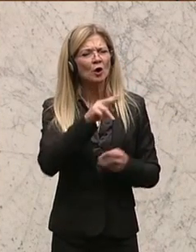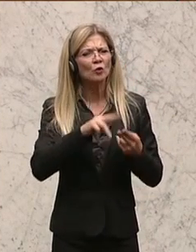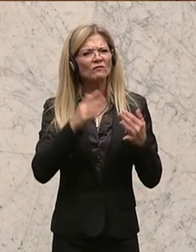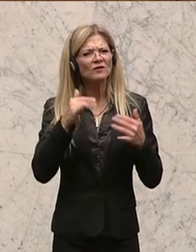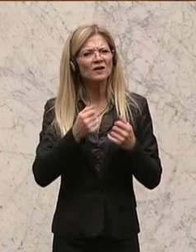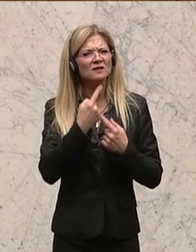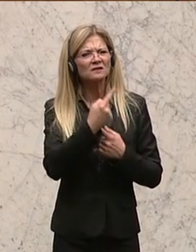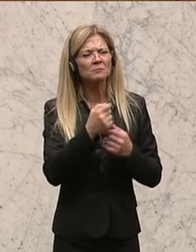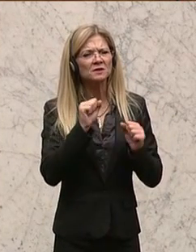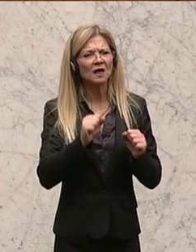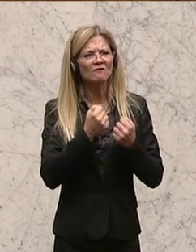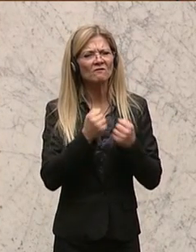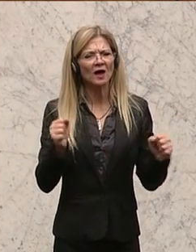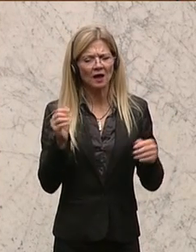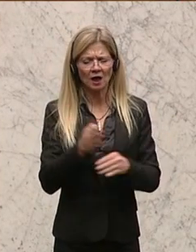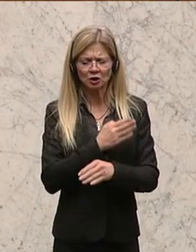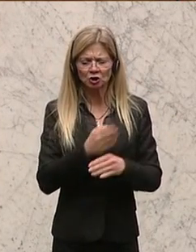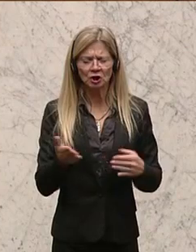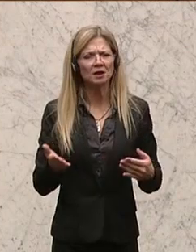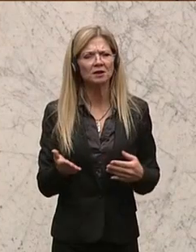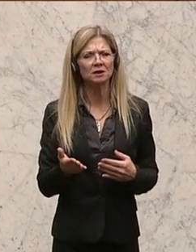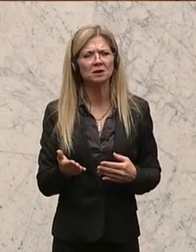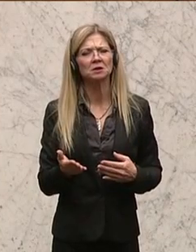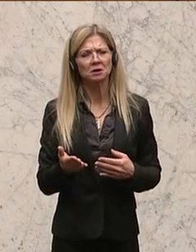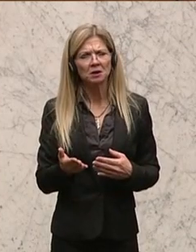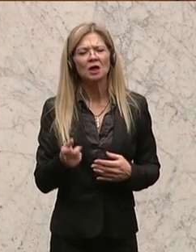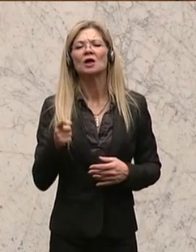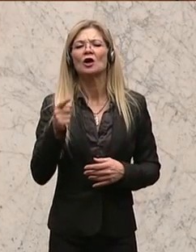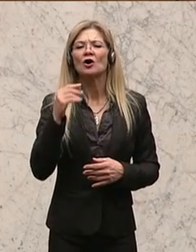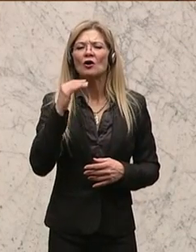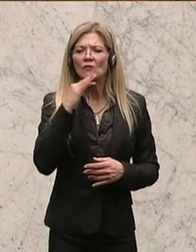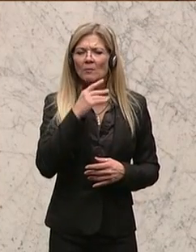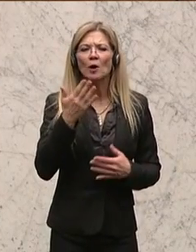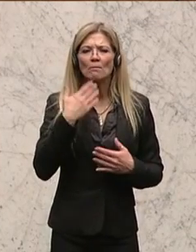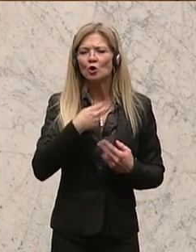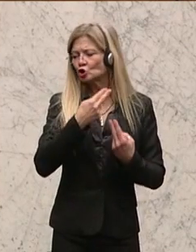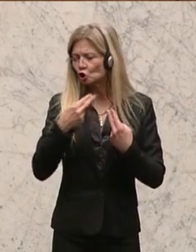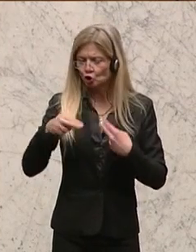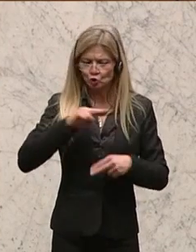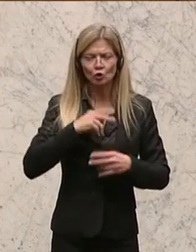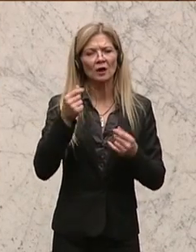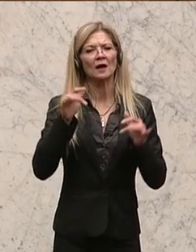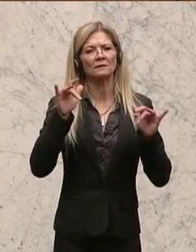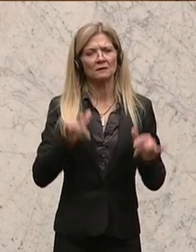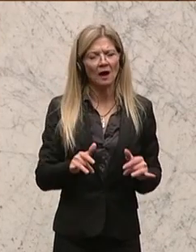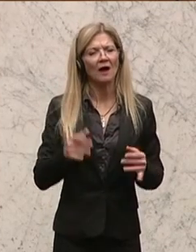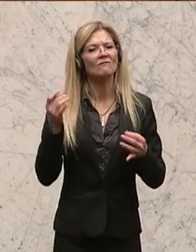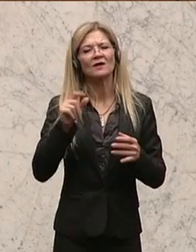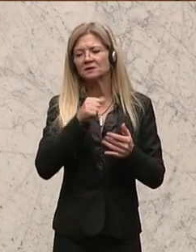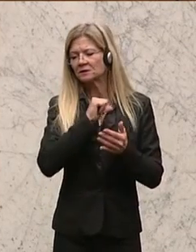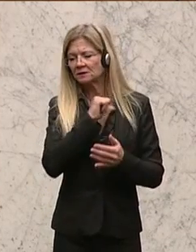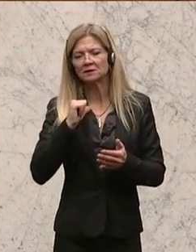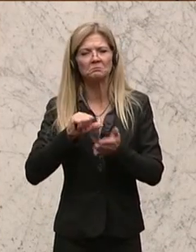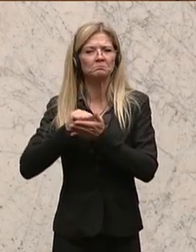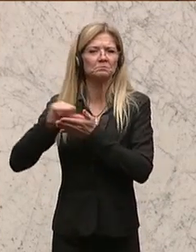darüber entscheiden könne. Vorarlberg wolle zurück, was Vorarlberg einzahle, dann sei man auch zur Unterstützung anderer bereit. Mit